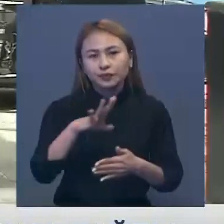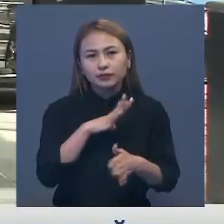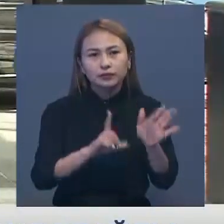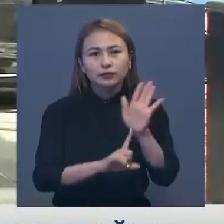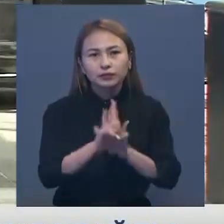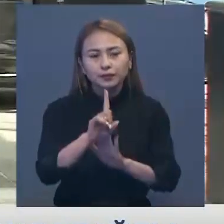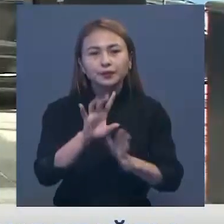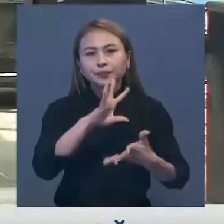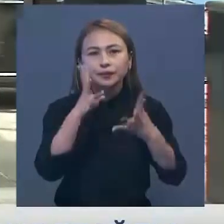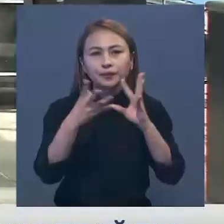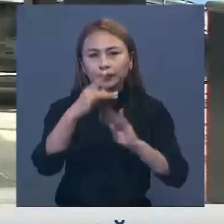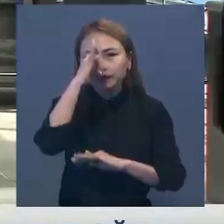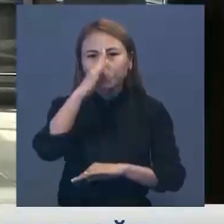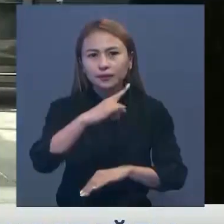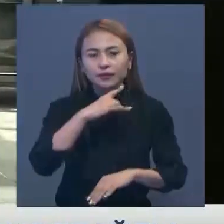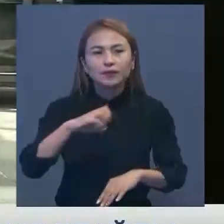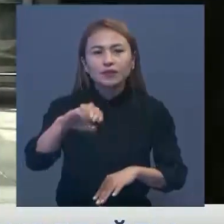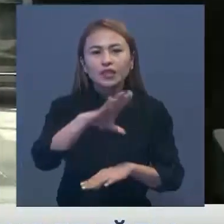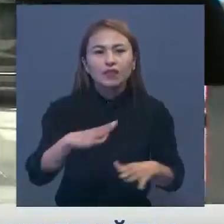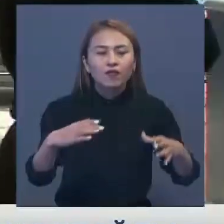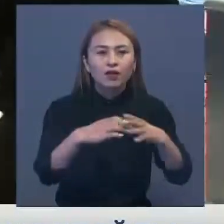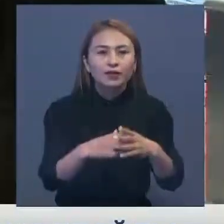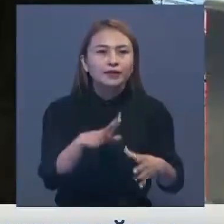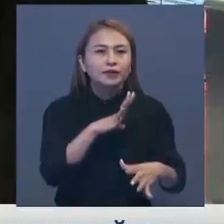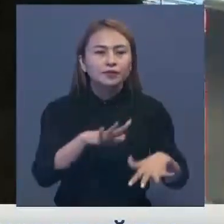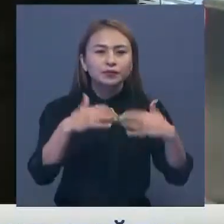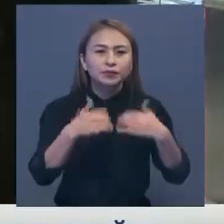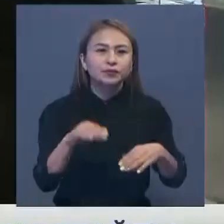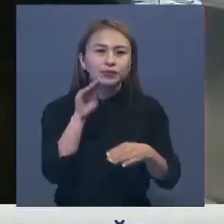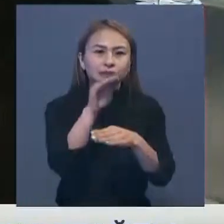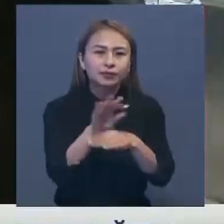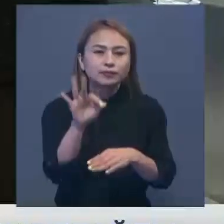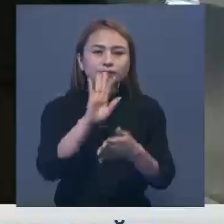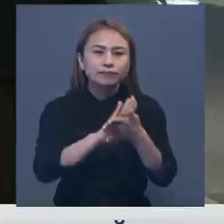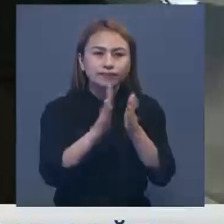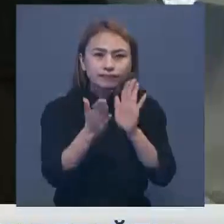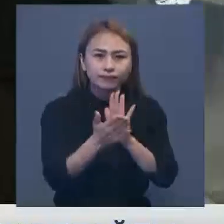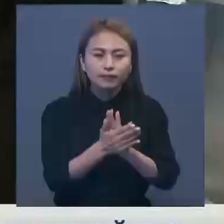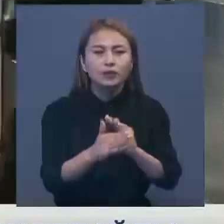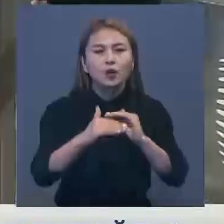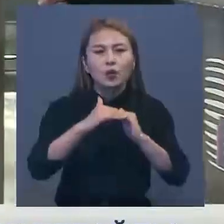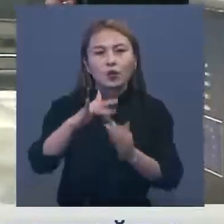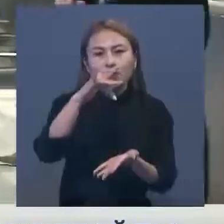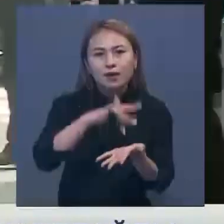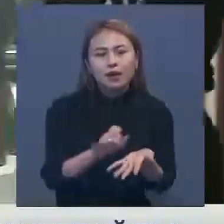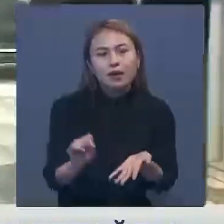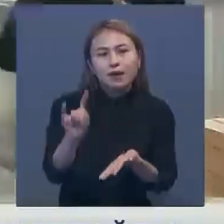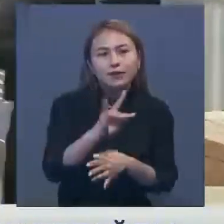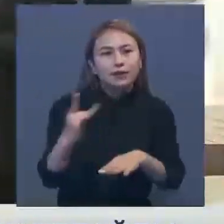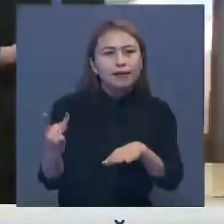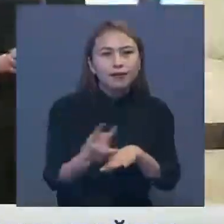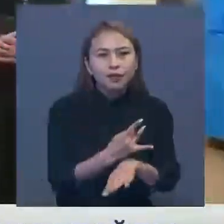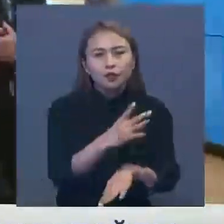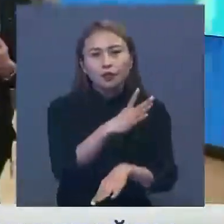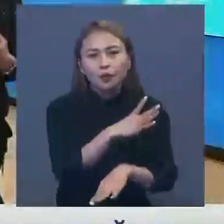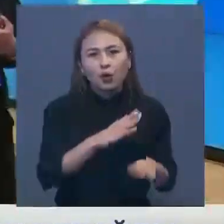Жалпы Қазақстан Евро-одақпен үлгерілеген ұнтымақтастық туралы келісімге орталығы Азияда алғаш болып